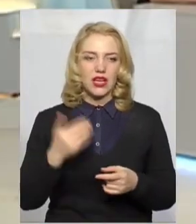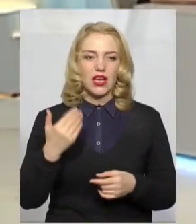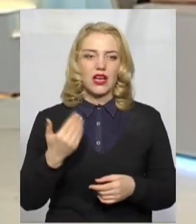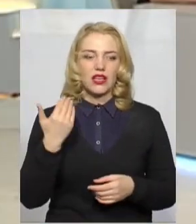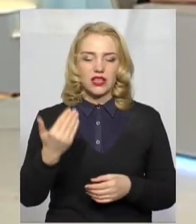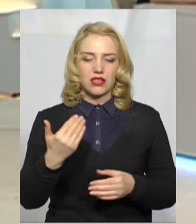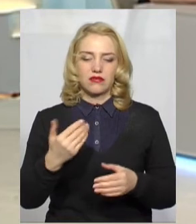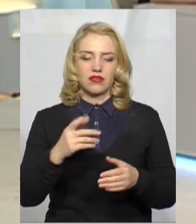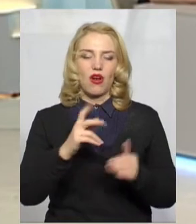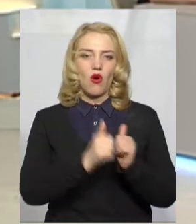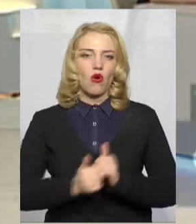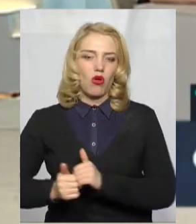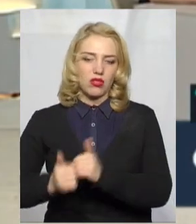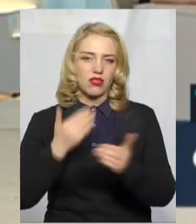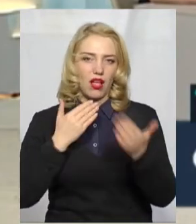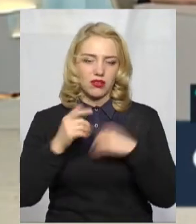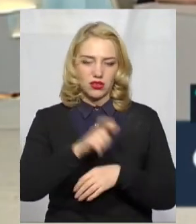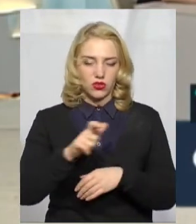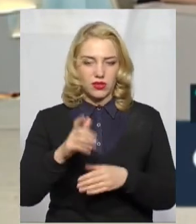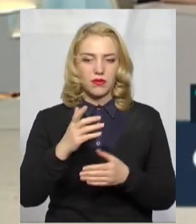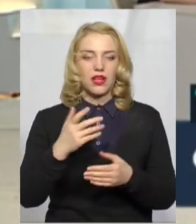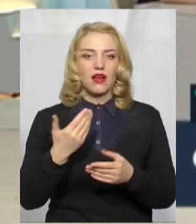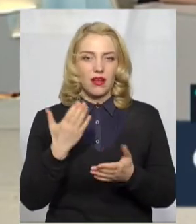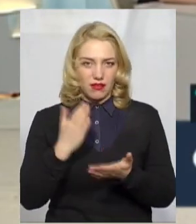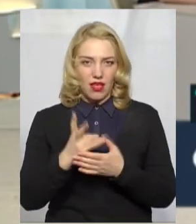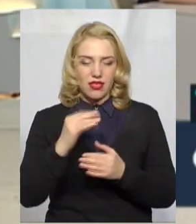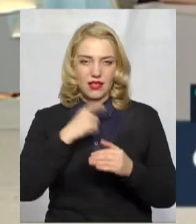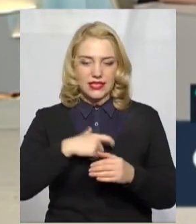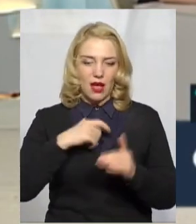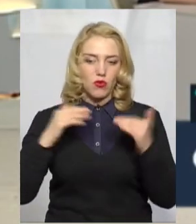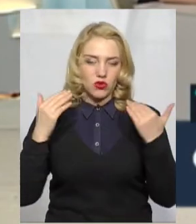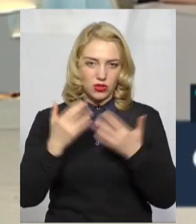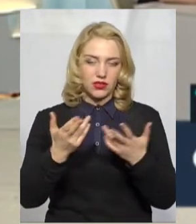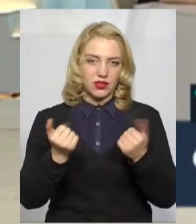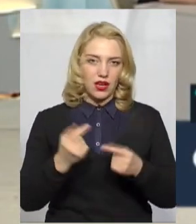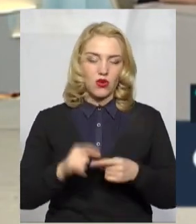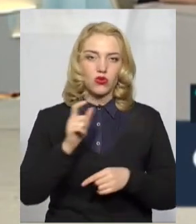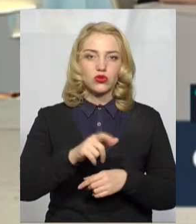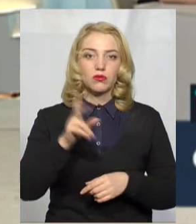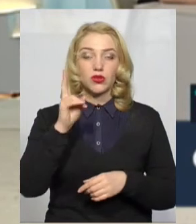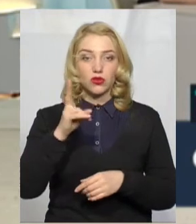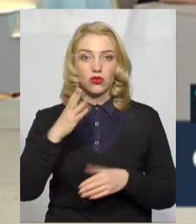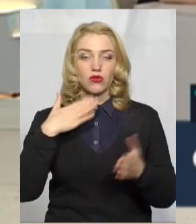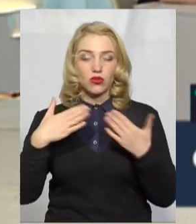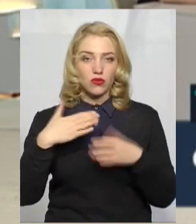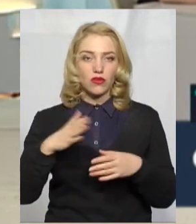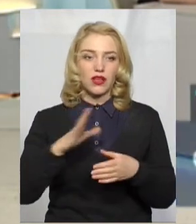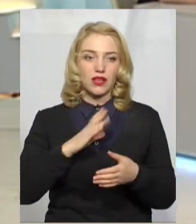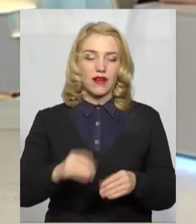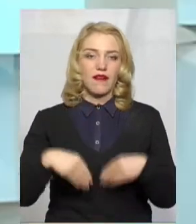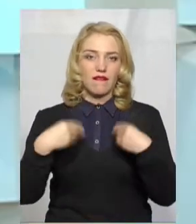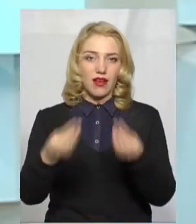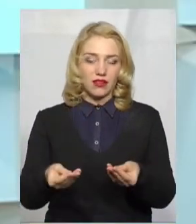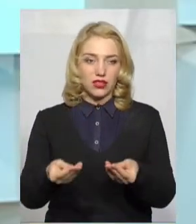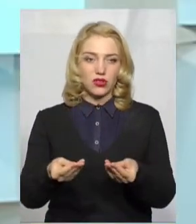контактних осіб перебуває на самоізоляції? Так, всім особам, які контактували, винесено відповідну